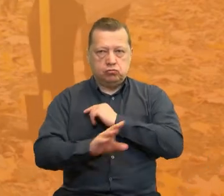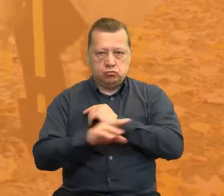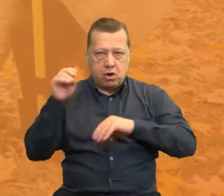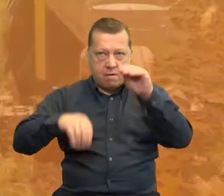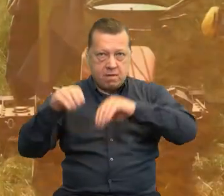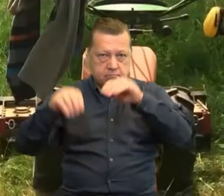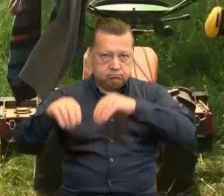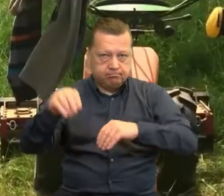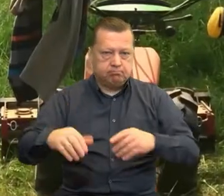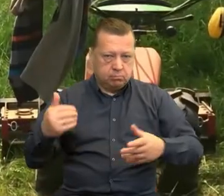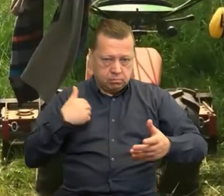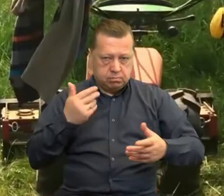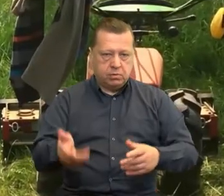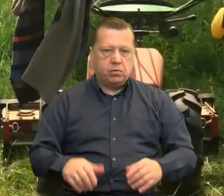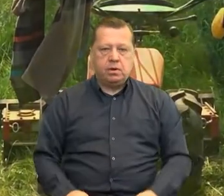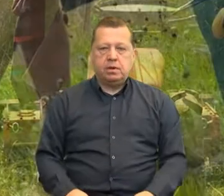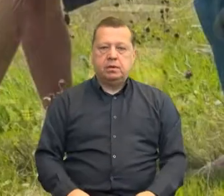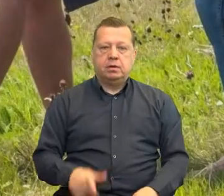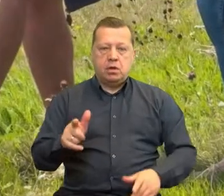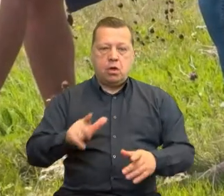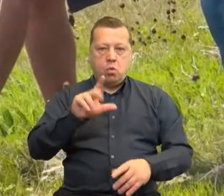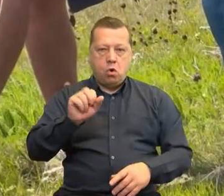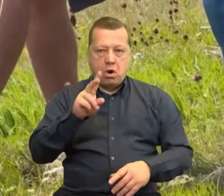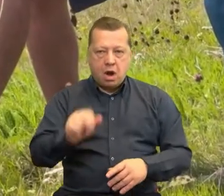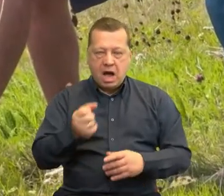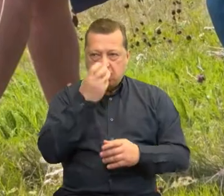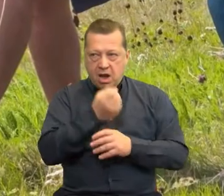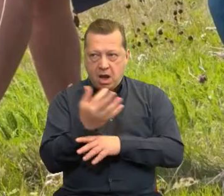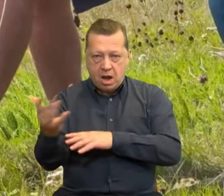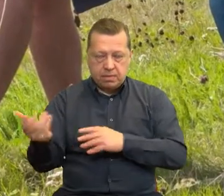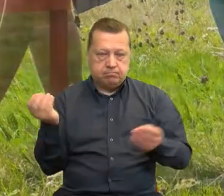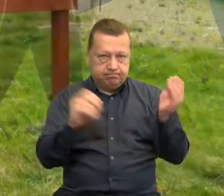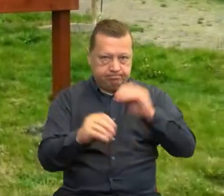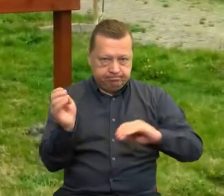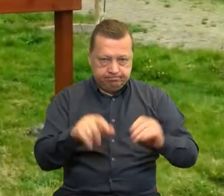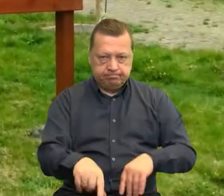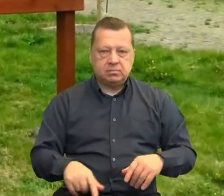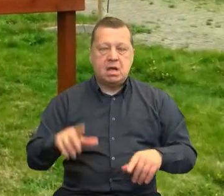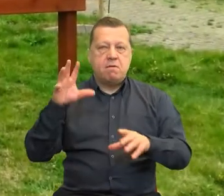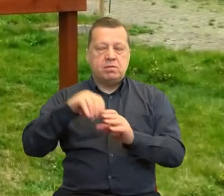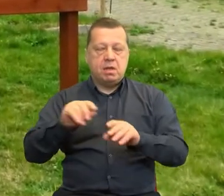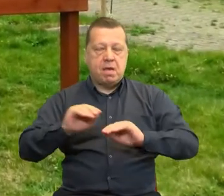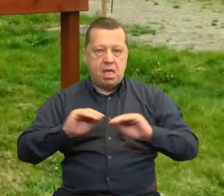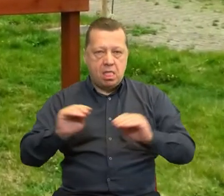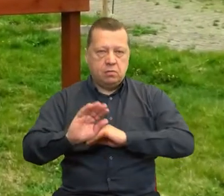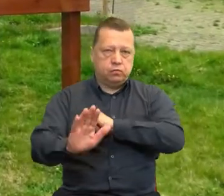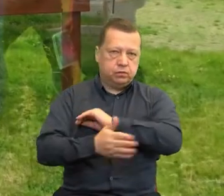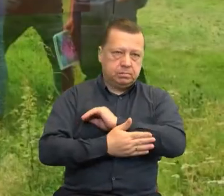drzew posadziliśmy, robiąc eksperymentalne łąki kwietne, edukując, informując, wspierając też